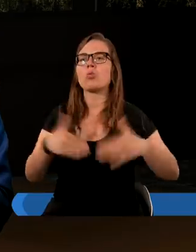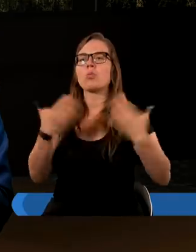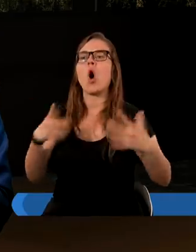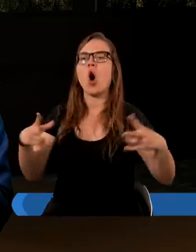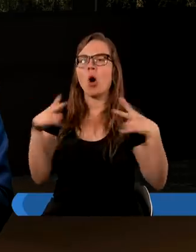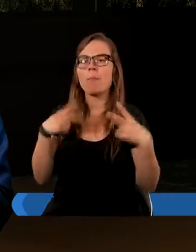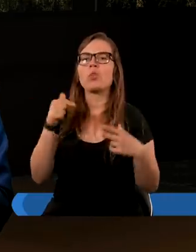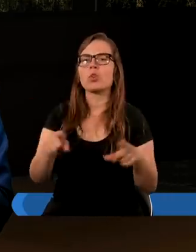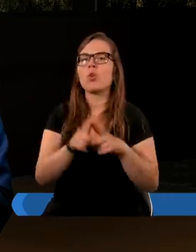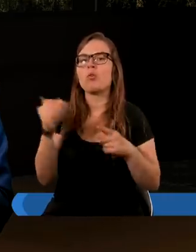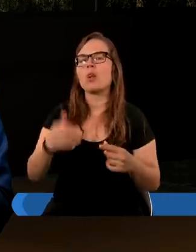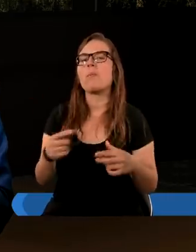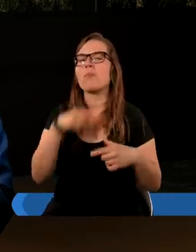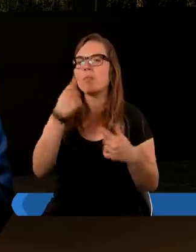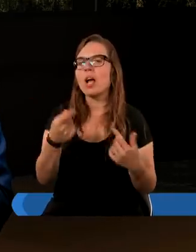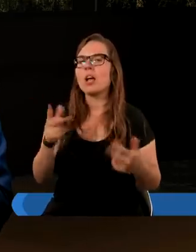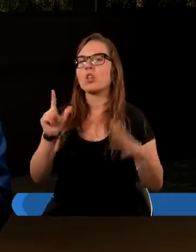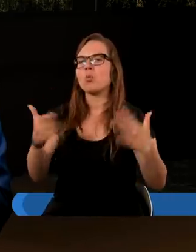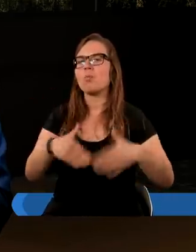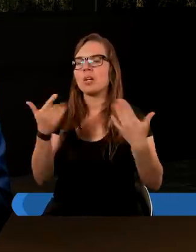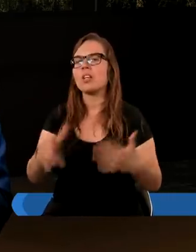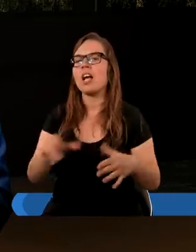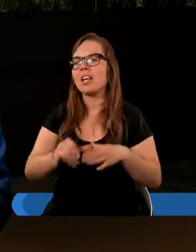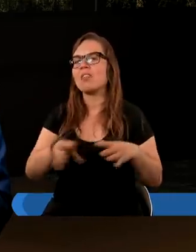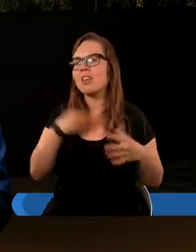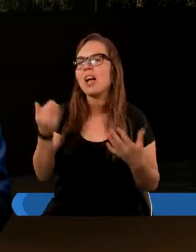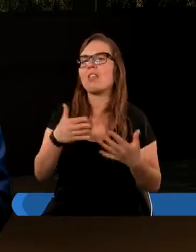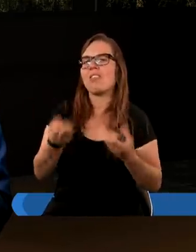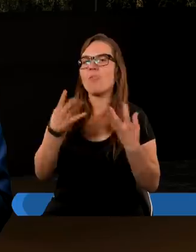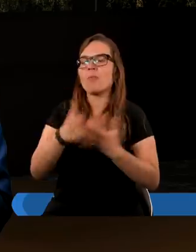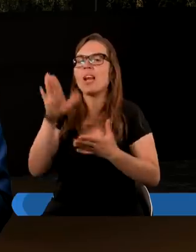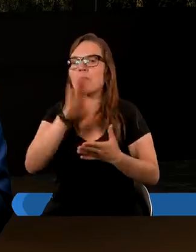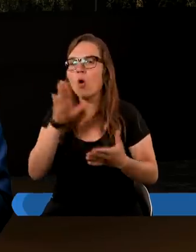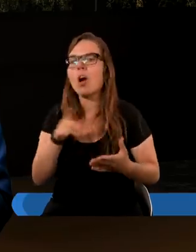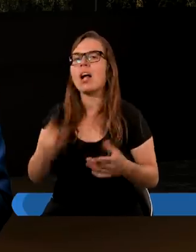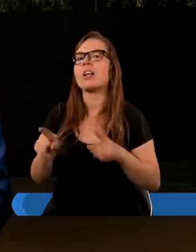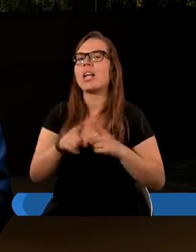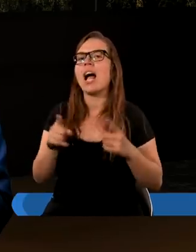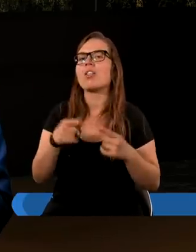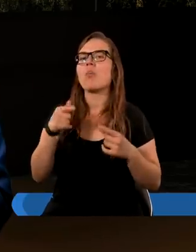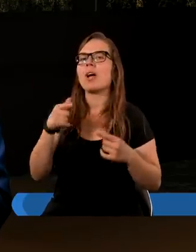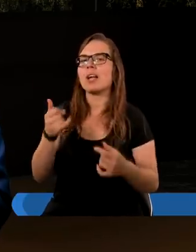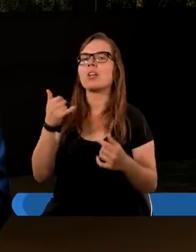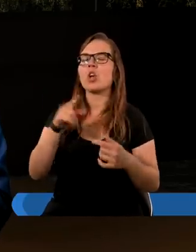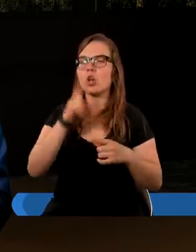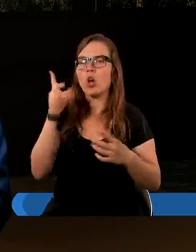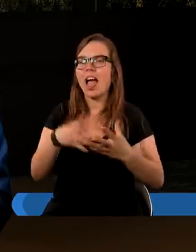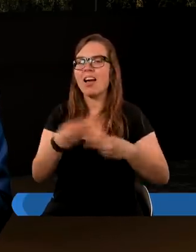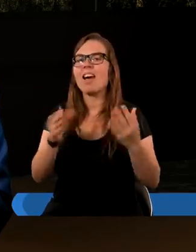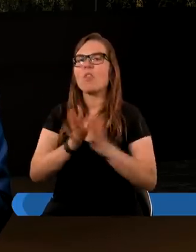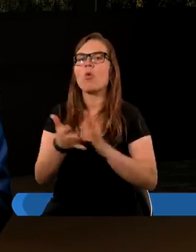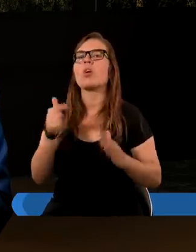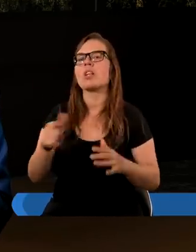to rozumiemy, że naturalnie ten siódmy dzień jest dzień święty stworzony przez Pana Boga. Natomiast jeżeli wierzymy na przykład w ewolucję,